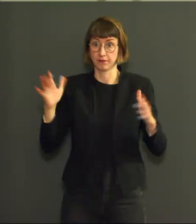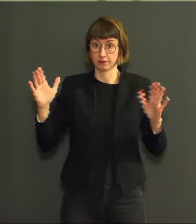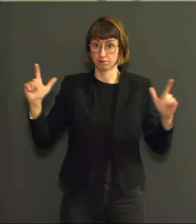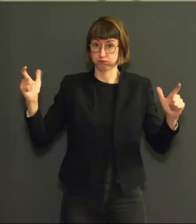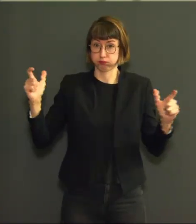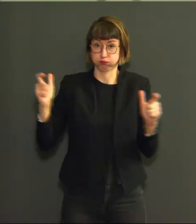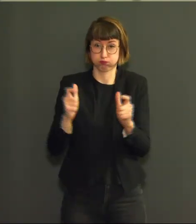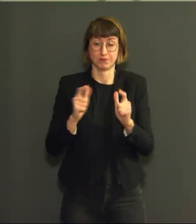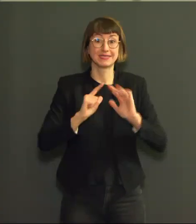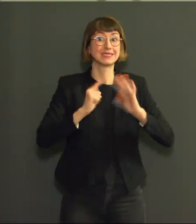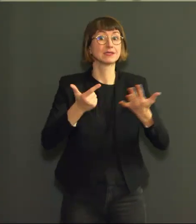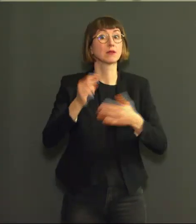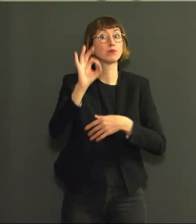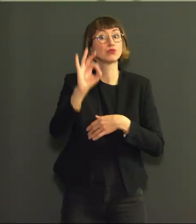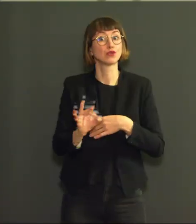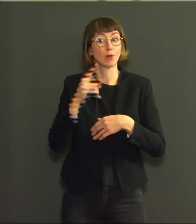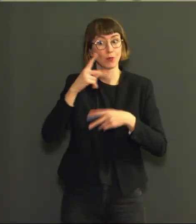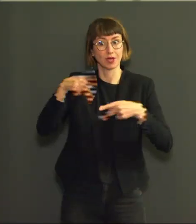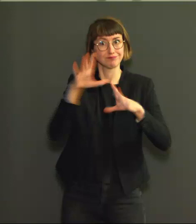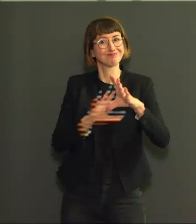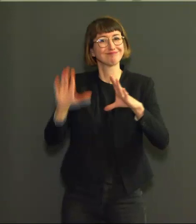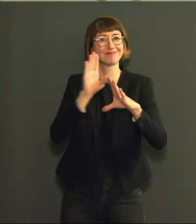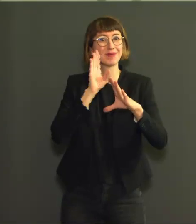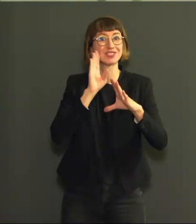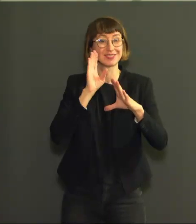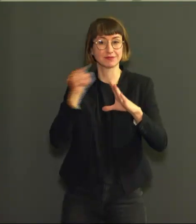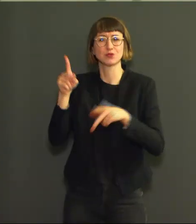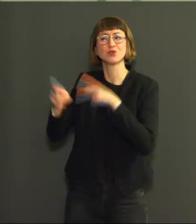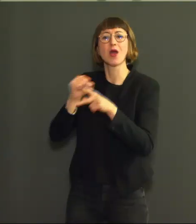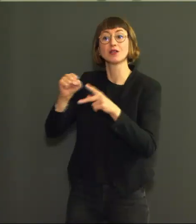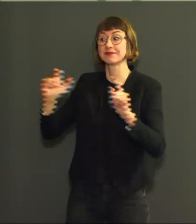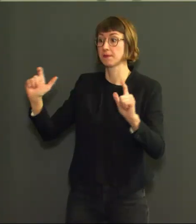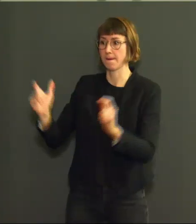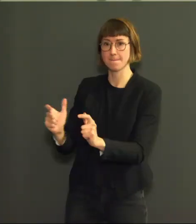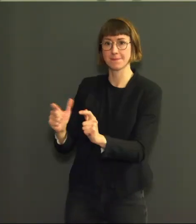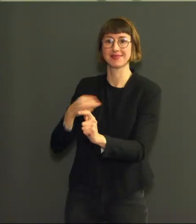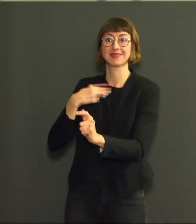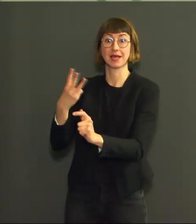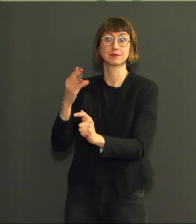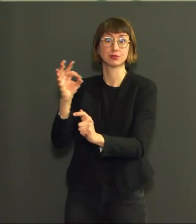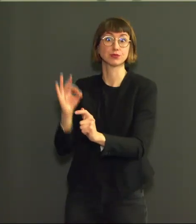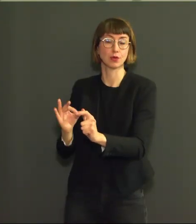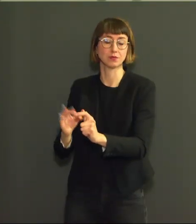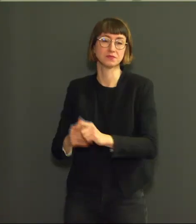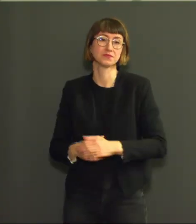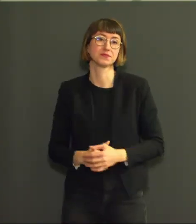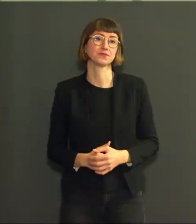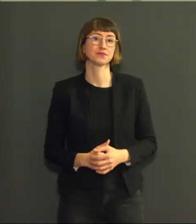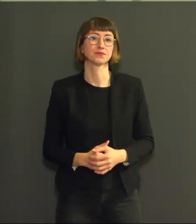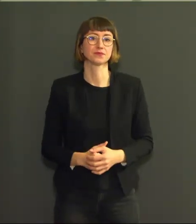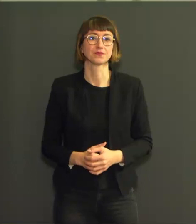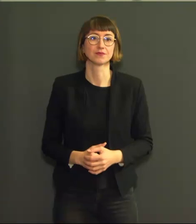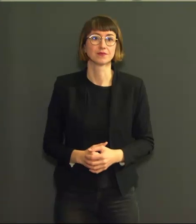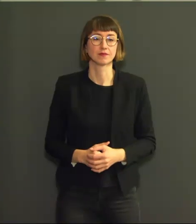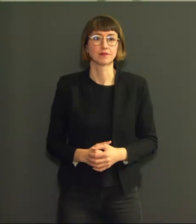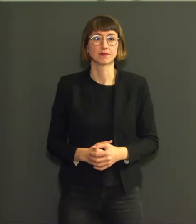que la semaine précédente. Là aussi, si les choses se continuent telles qu'elles sont actuellement et rien ne nous fait penser qu'il en